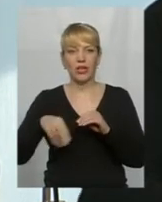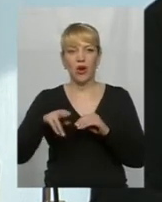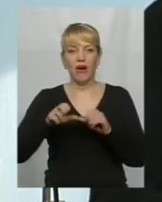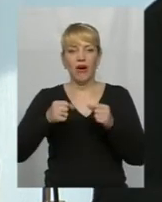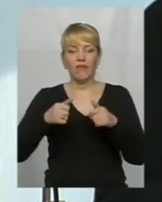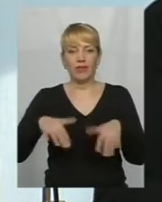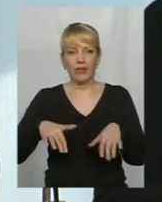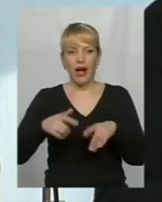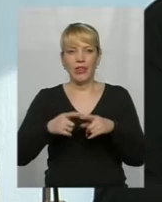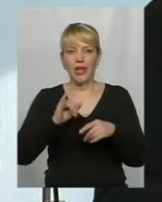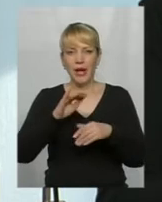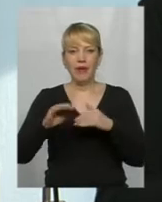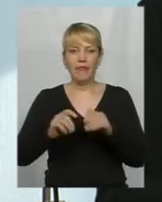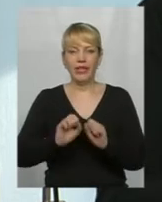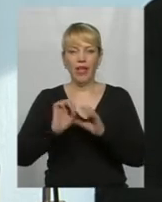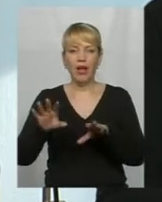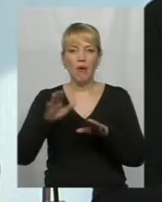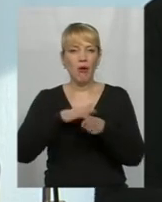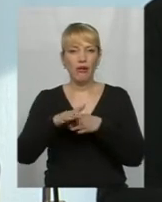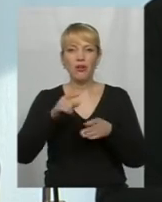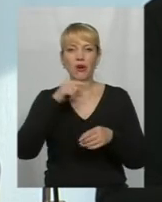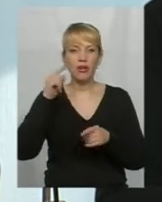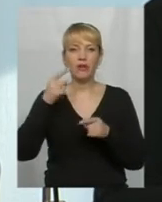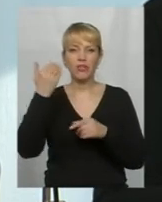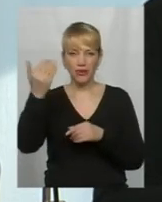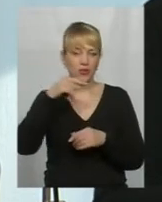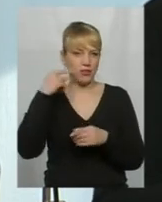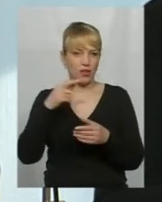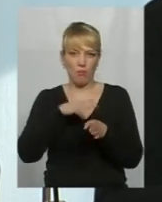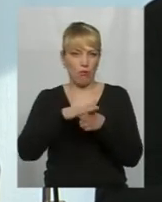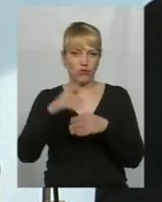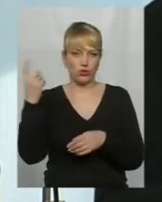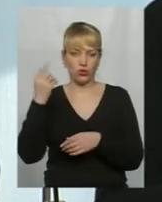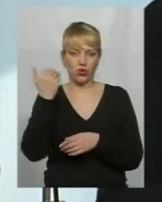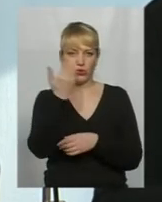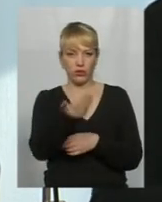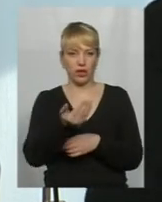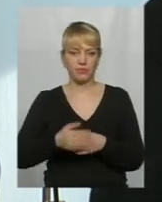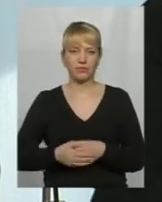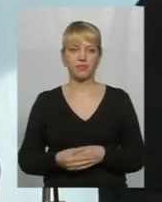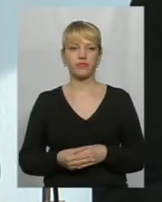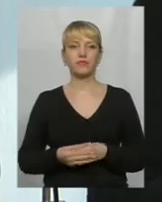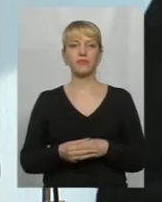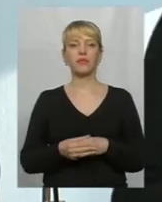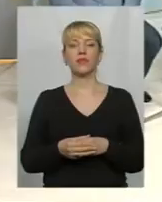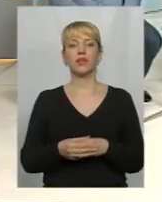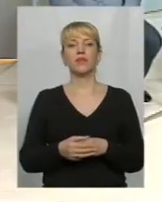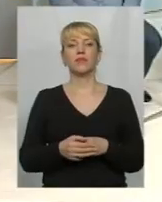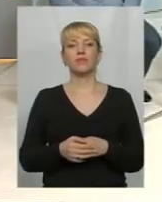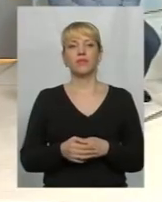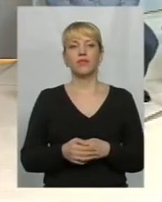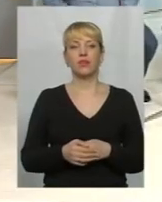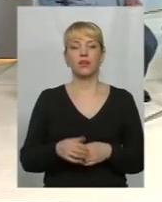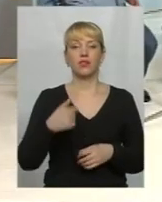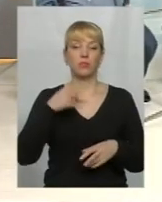і підприємствування повністю Росії. Тому що вона на сьогоднішній день там вже хозяйнує. Ці райони і так, по суті, втрачені.